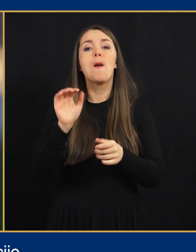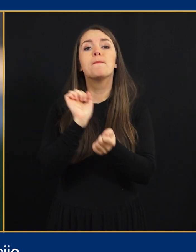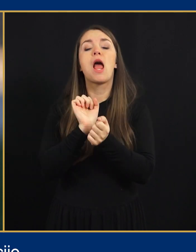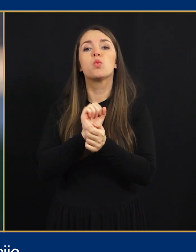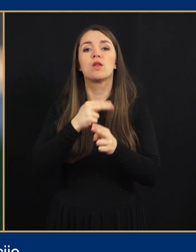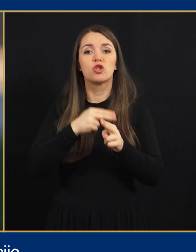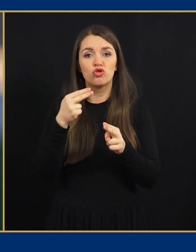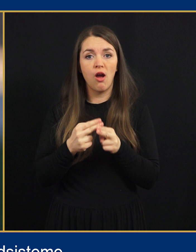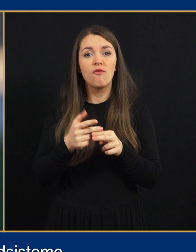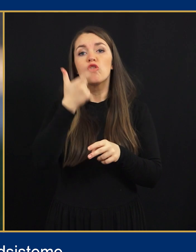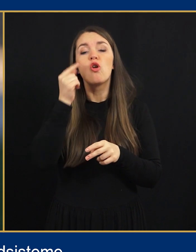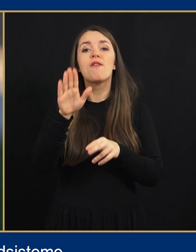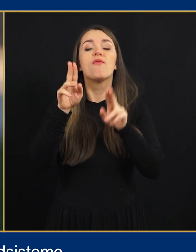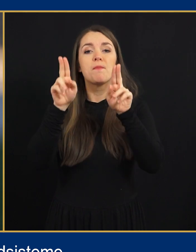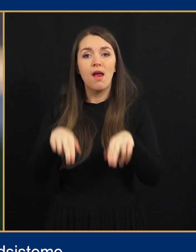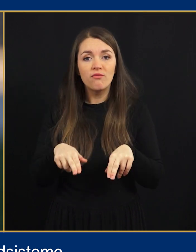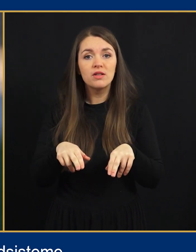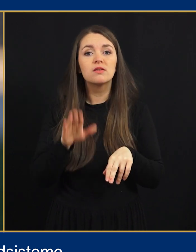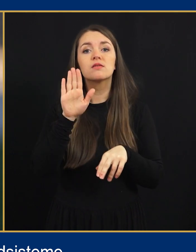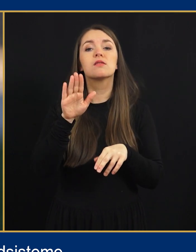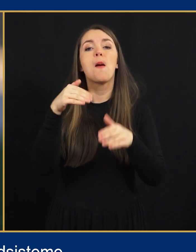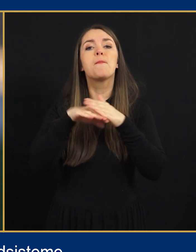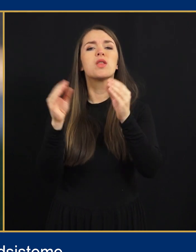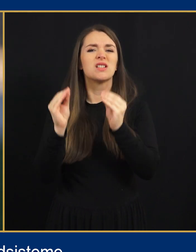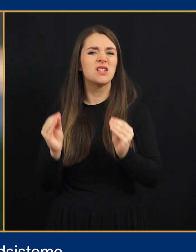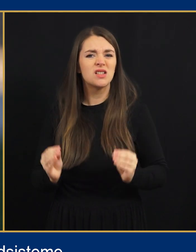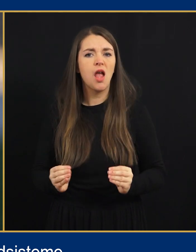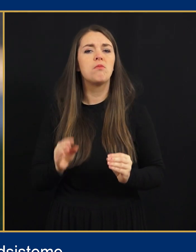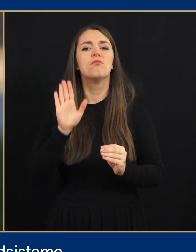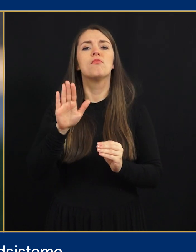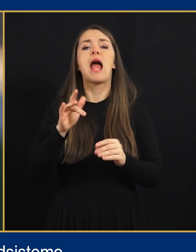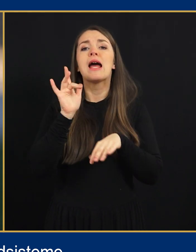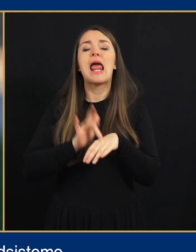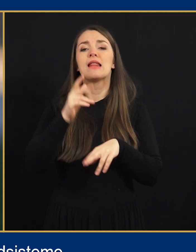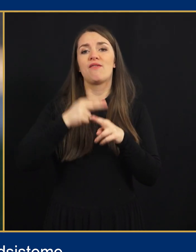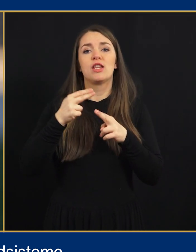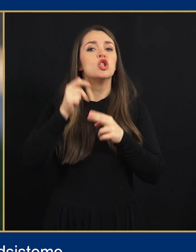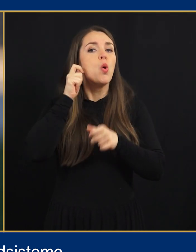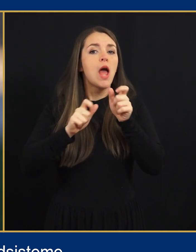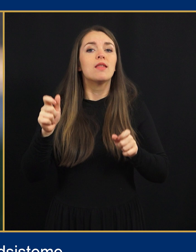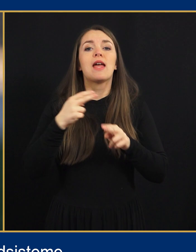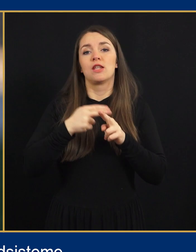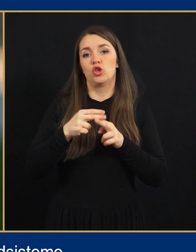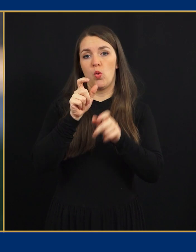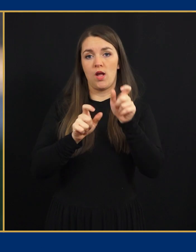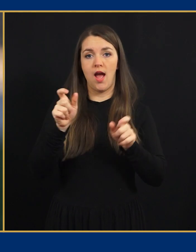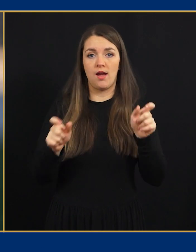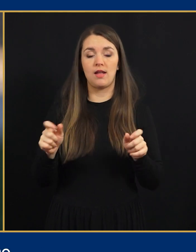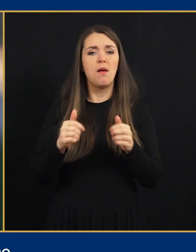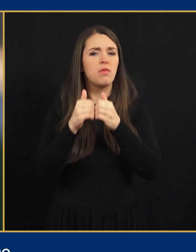pravno državo, človekove pravice, njene podsisteme, njene nranljive državljanke in državljane